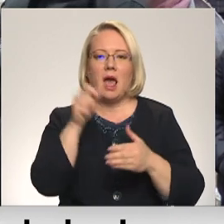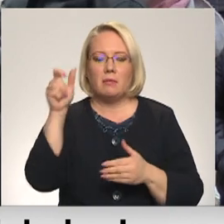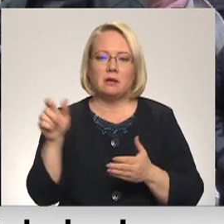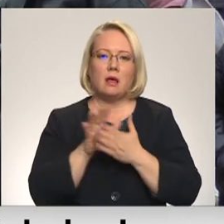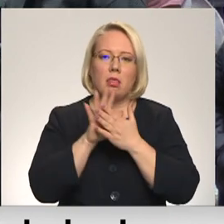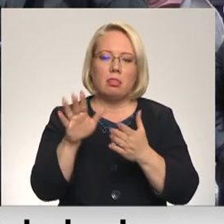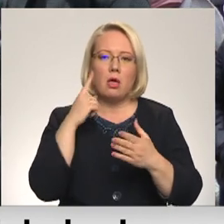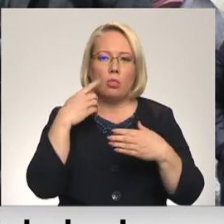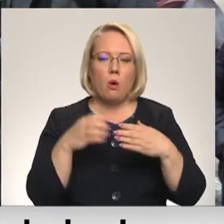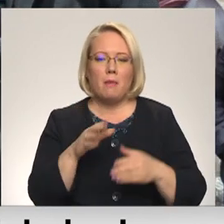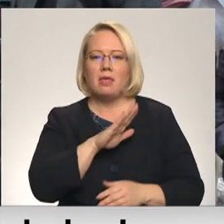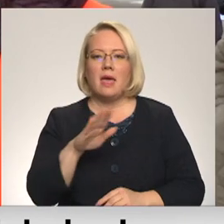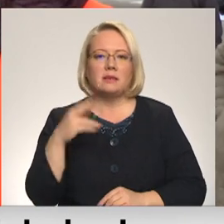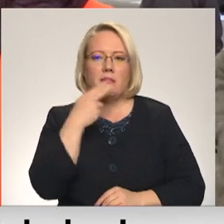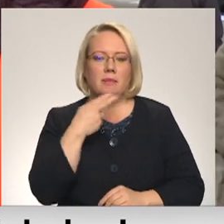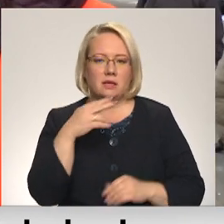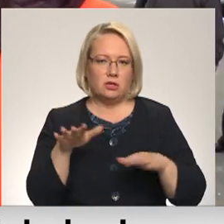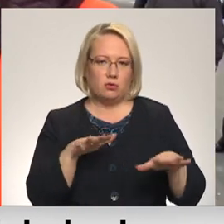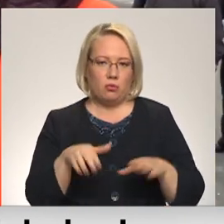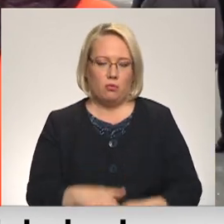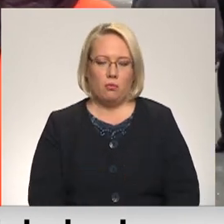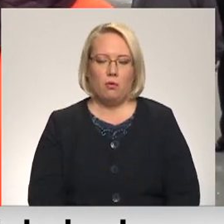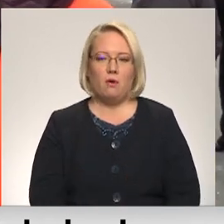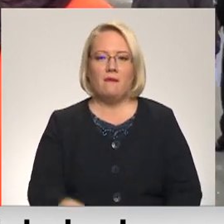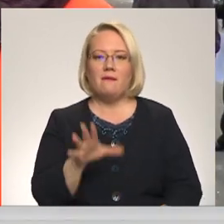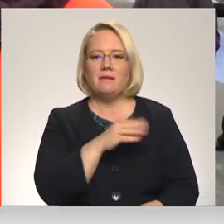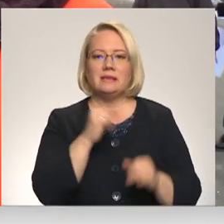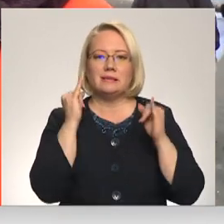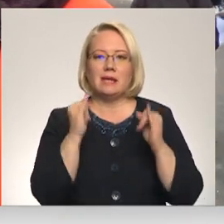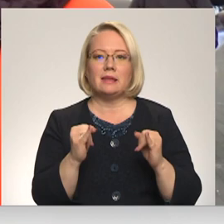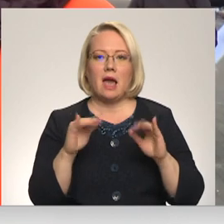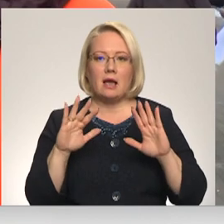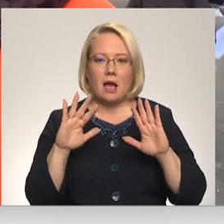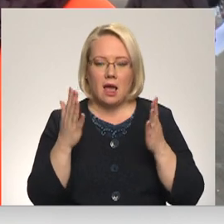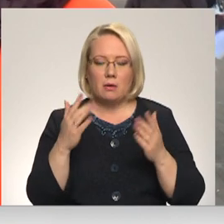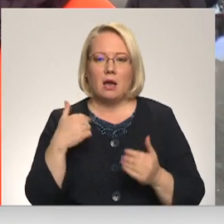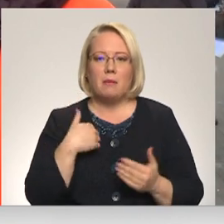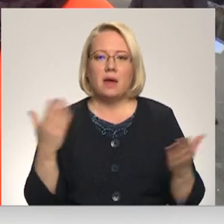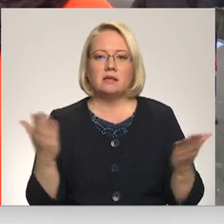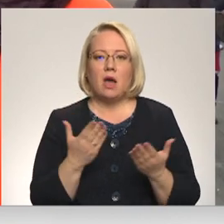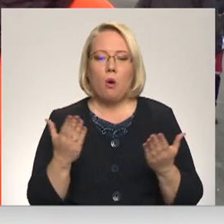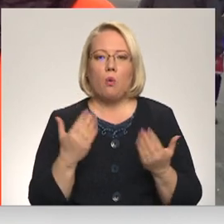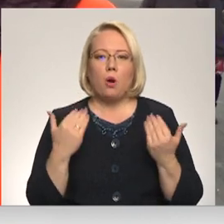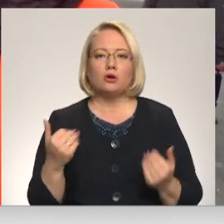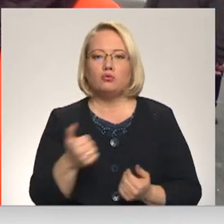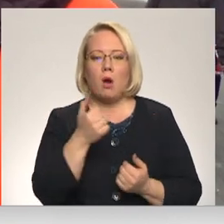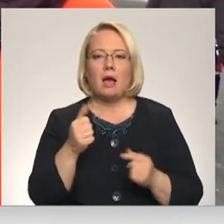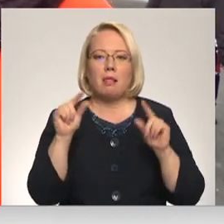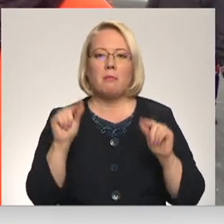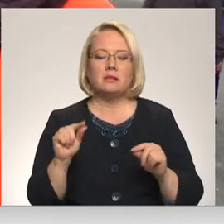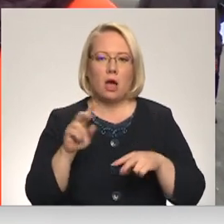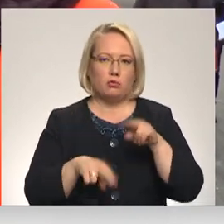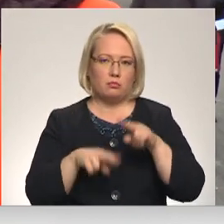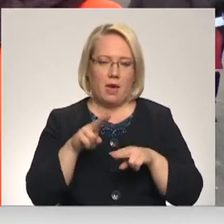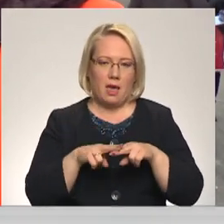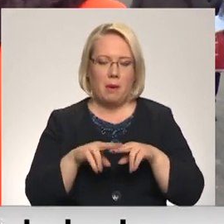domēju nesaimnieciskumu. Viss sliktākā gadījumā tas varētu būt, ka mēs šogad kaut ko mazāku uzceļām. Ja uzceļ to arī